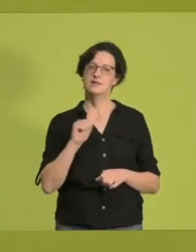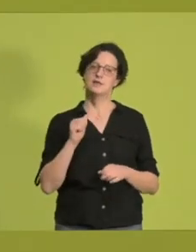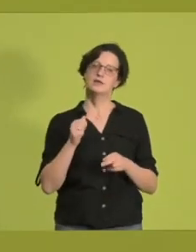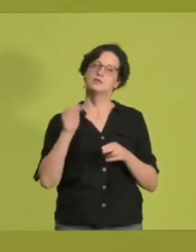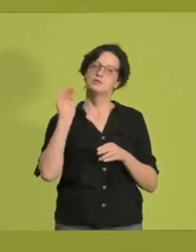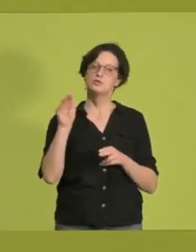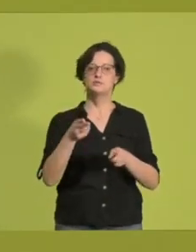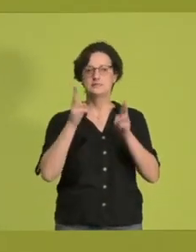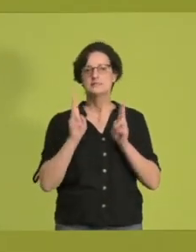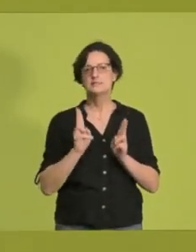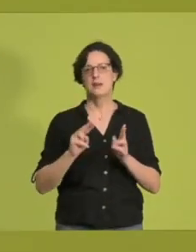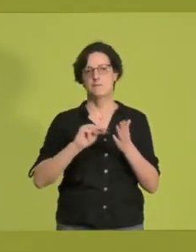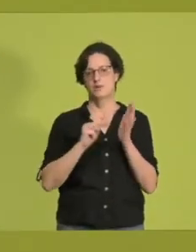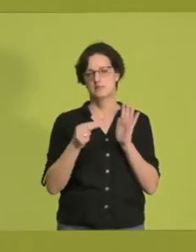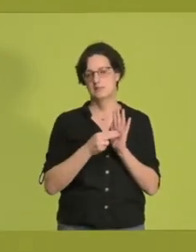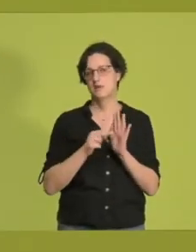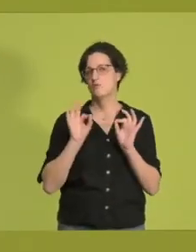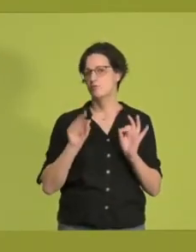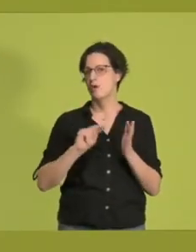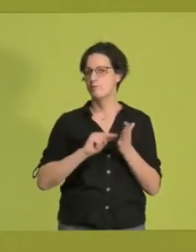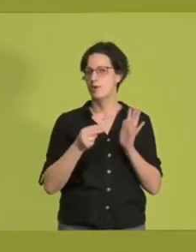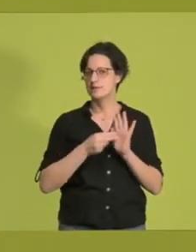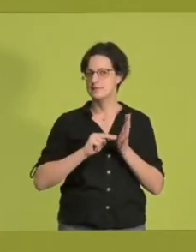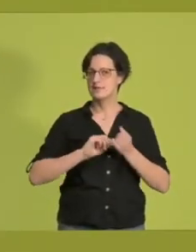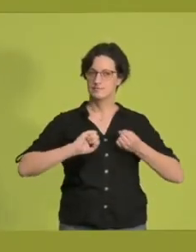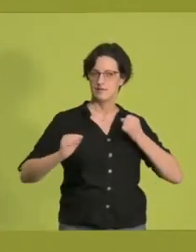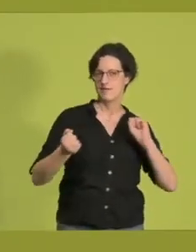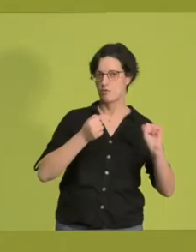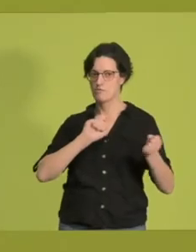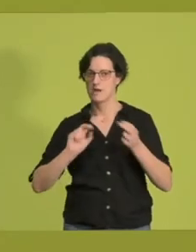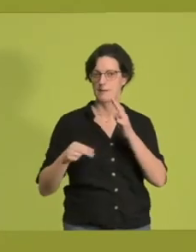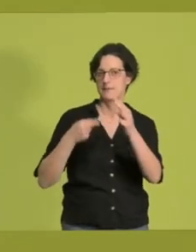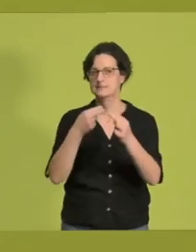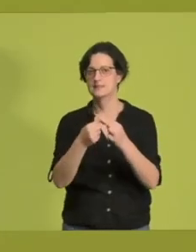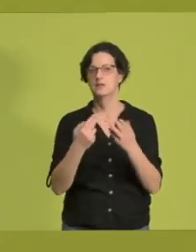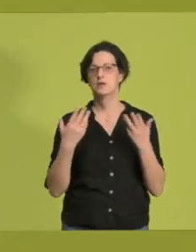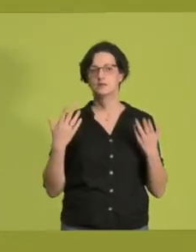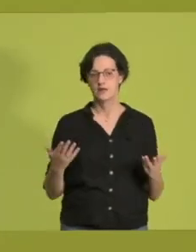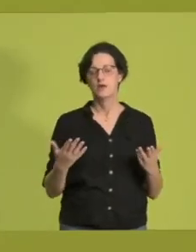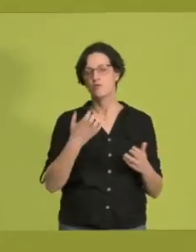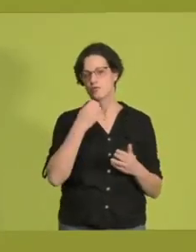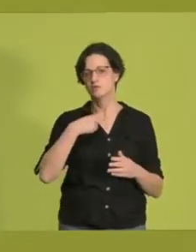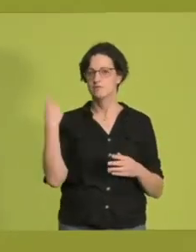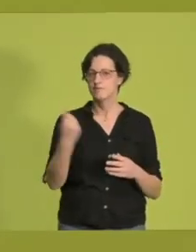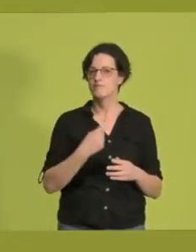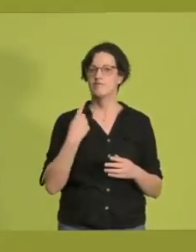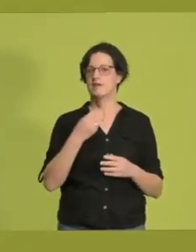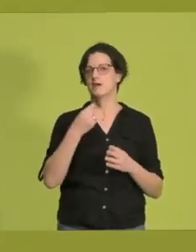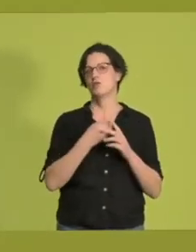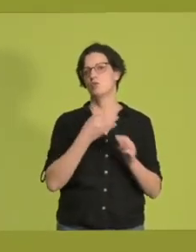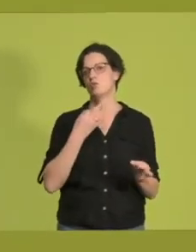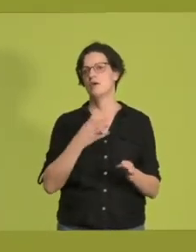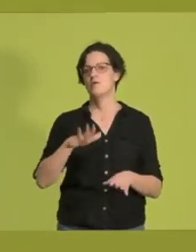Politik, für eine Politik stets in Bewegung. Und dafür wollen wir Grüne am 15. Mai